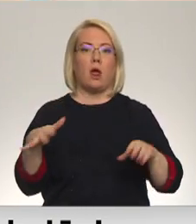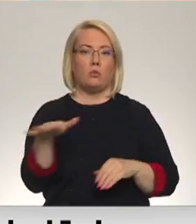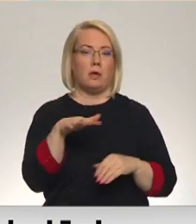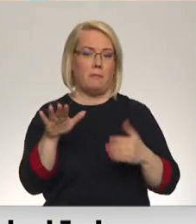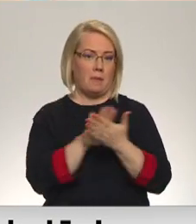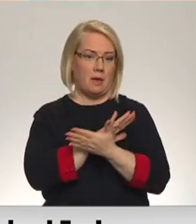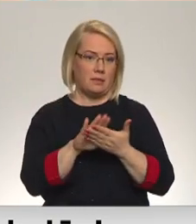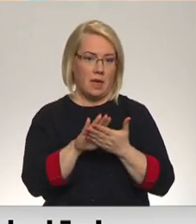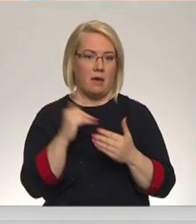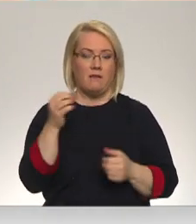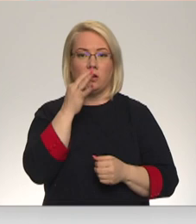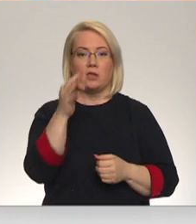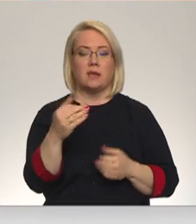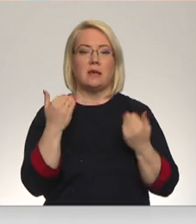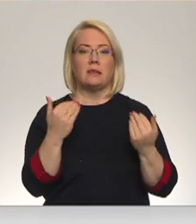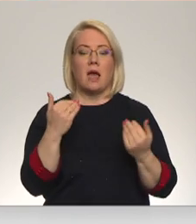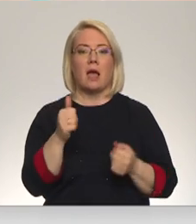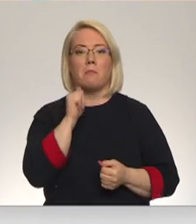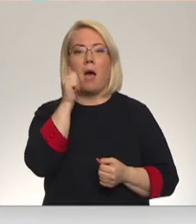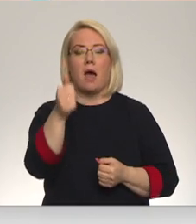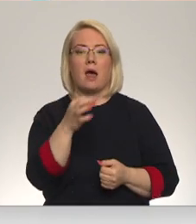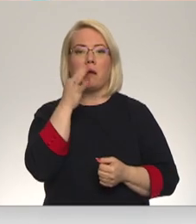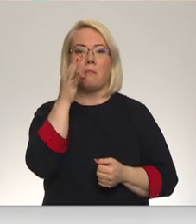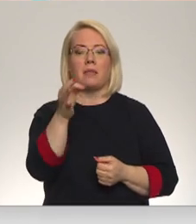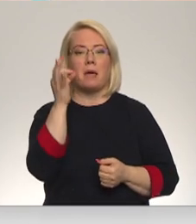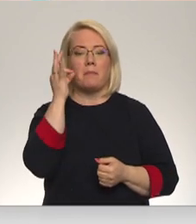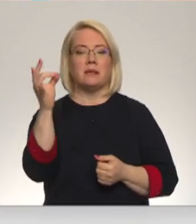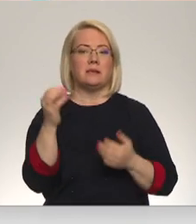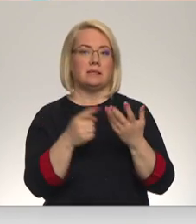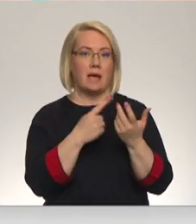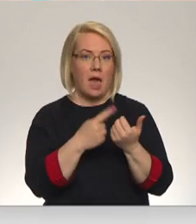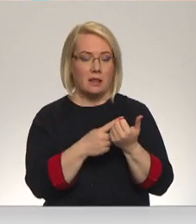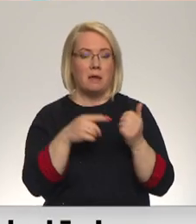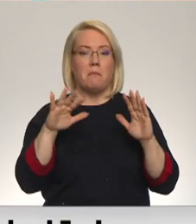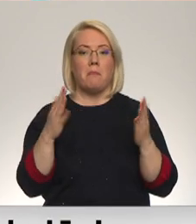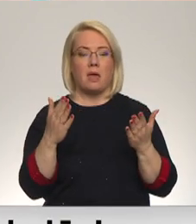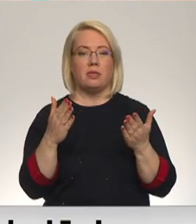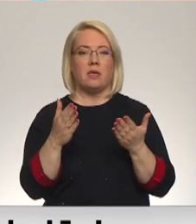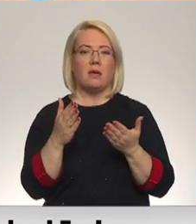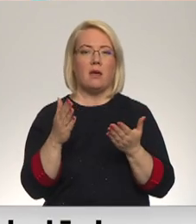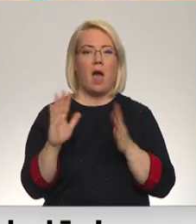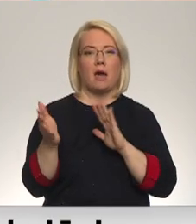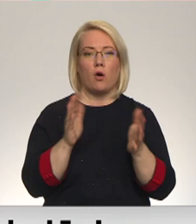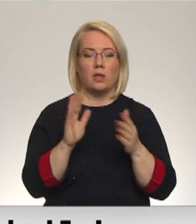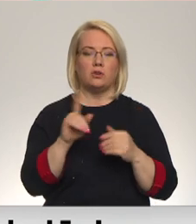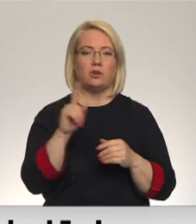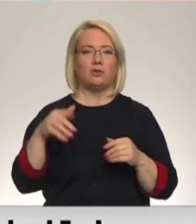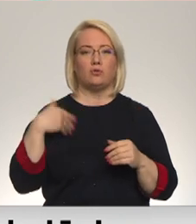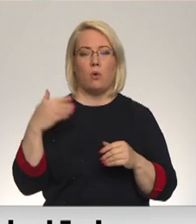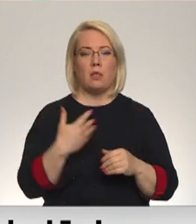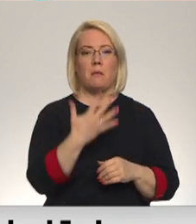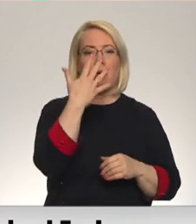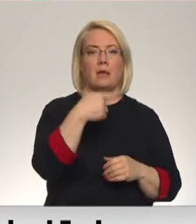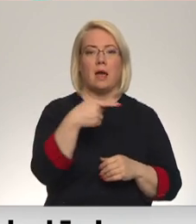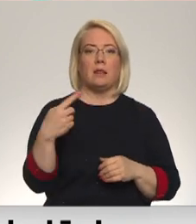Šobrīd ir pārāk nosaukt precīzi skaidrs, bet orientējuši. Tas nozīmētu, ka skolēniem, kas ir piektā 20. klase